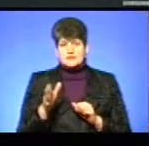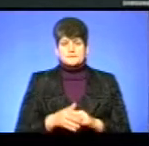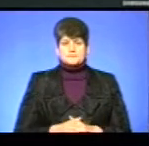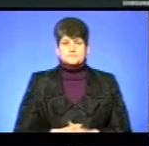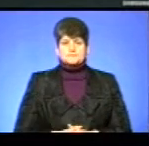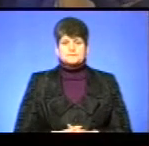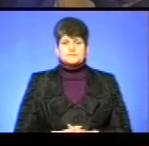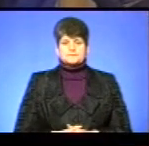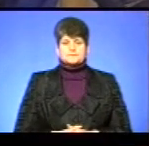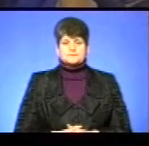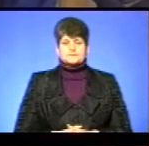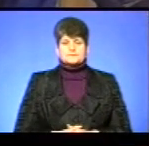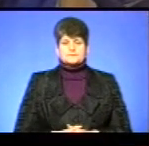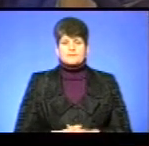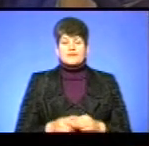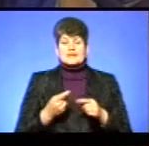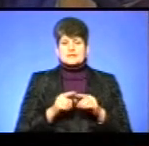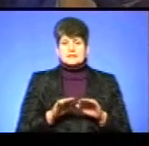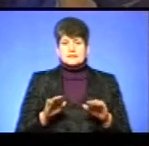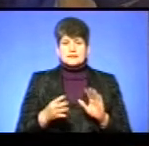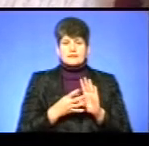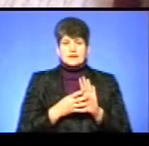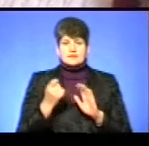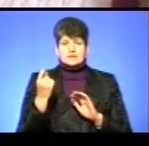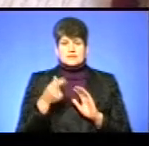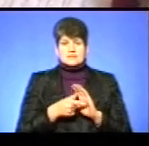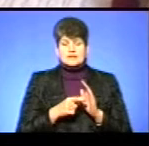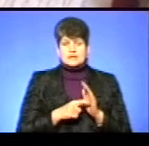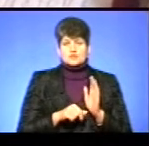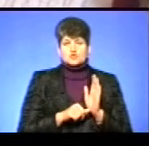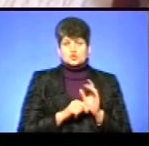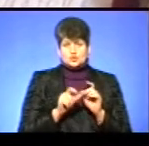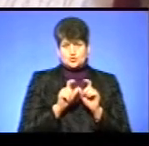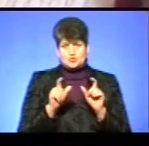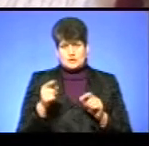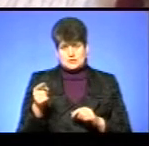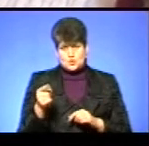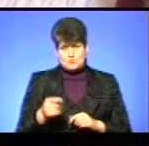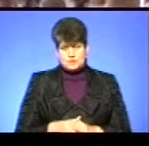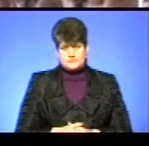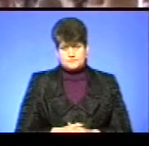Кулик. Це учні 9-11 класів 6-ї школи Тернополя.